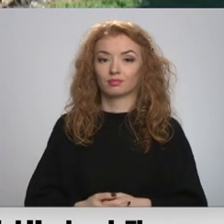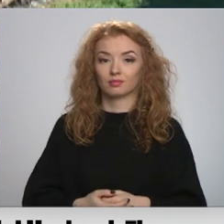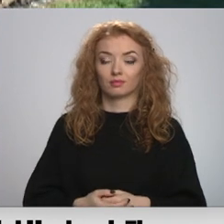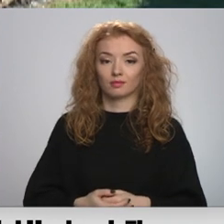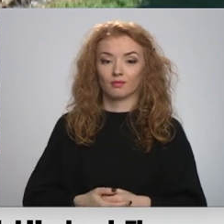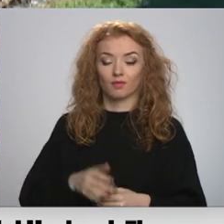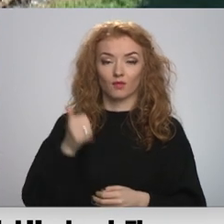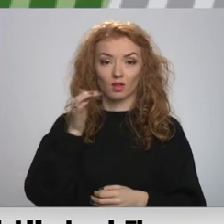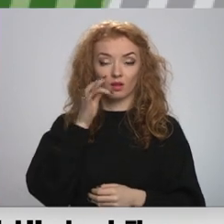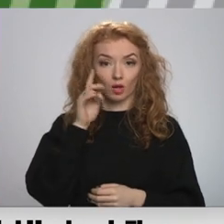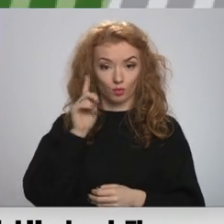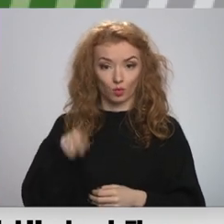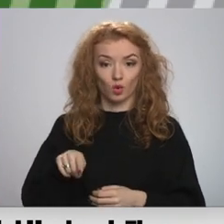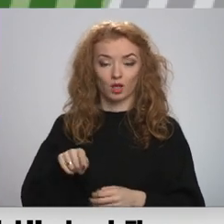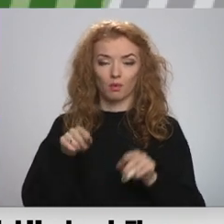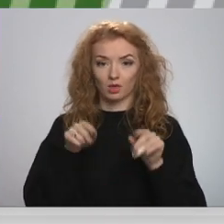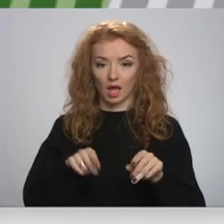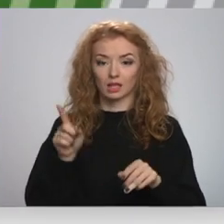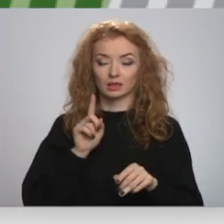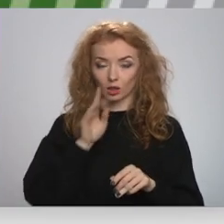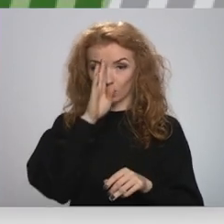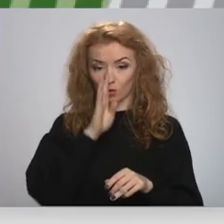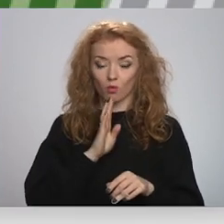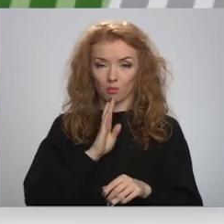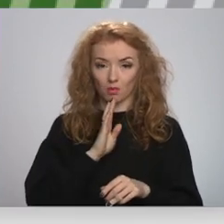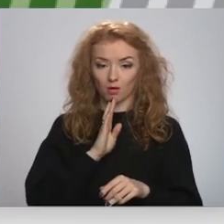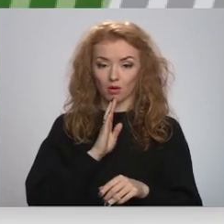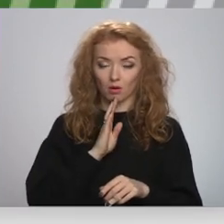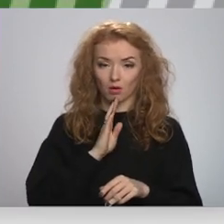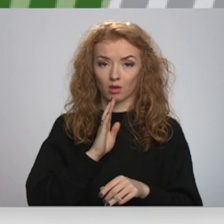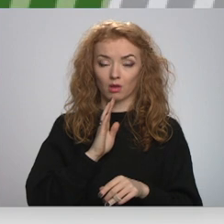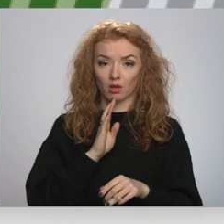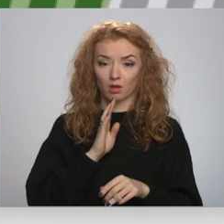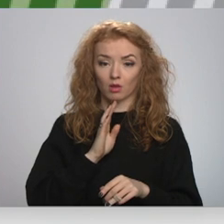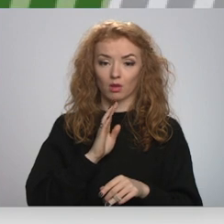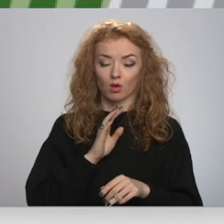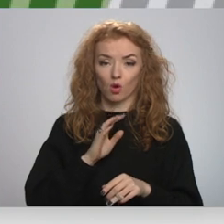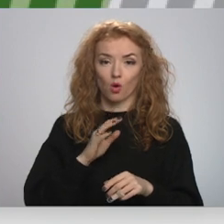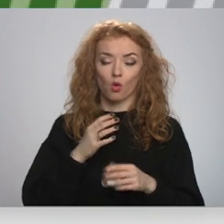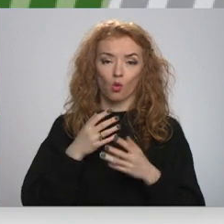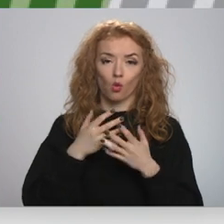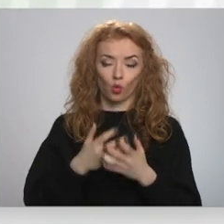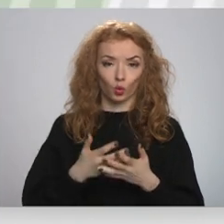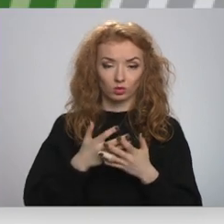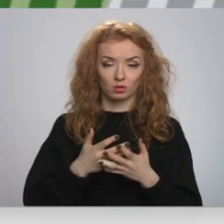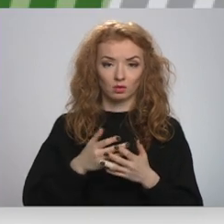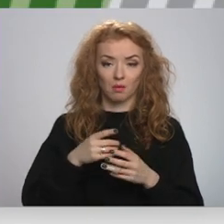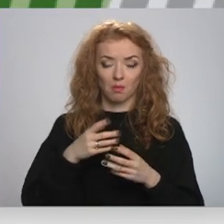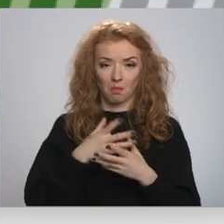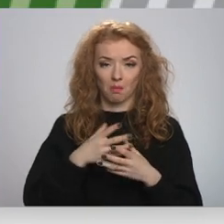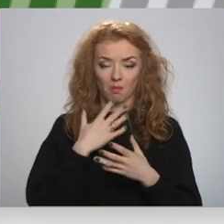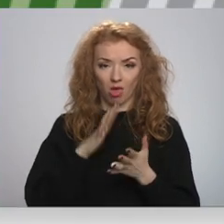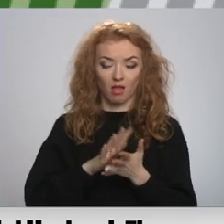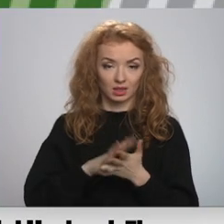mērogā, protams, tas ir nopietni. Kūtsmēsli satura fosforums lāpekuši, ja